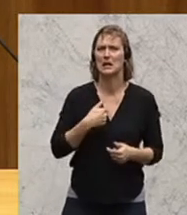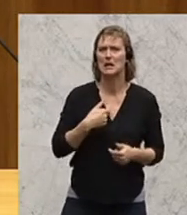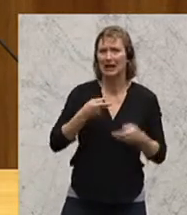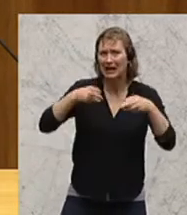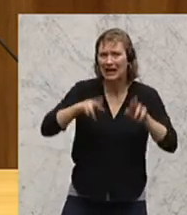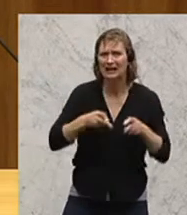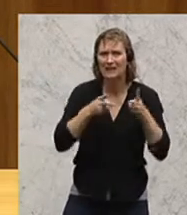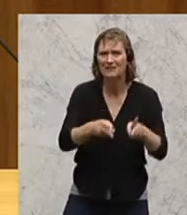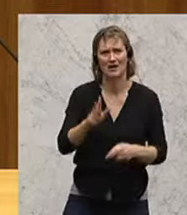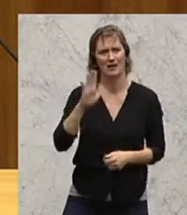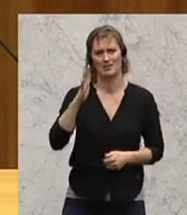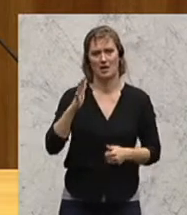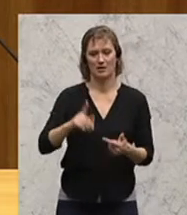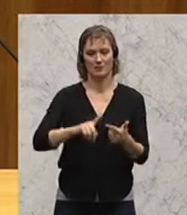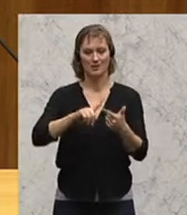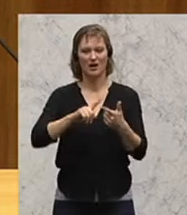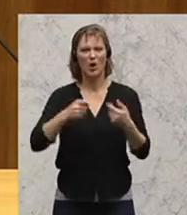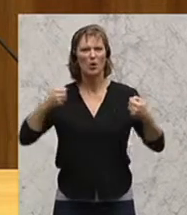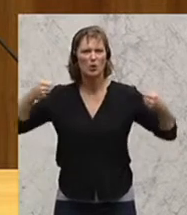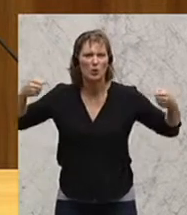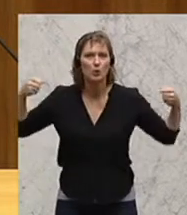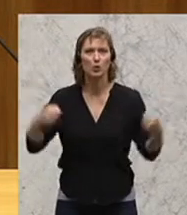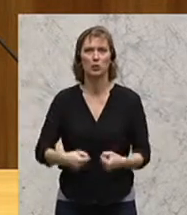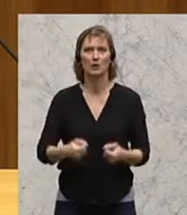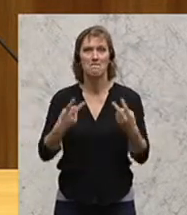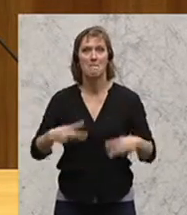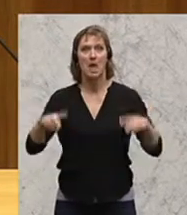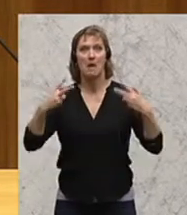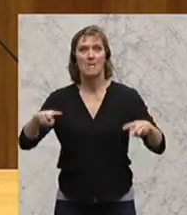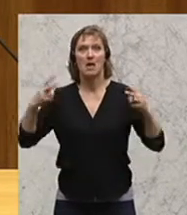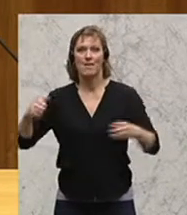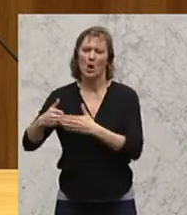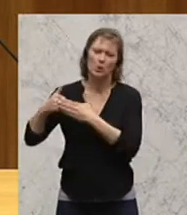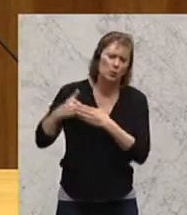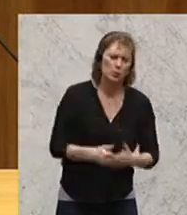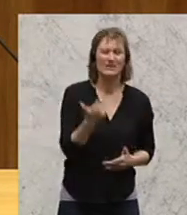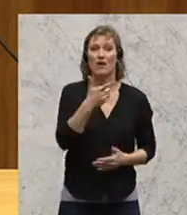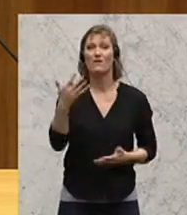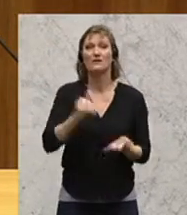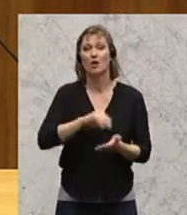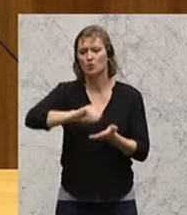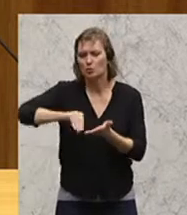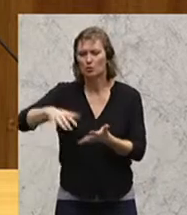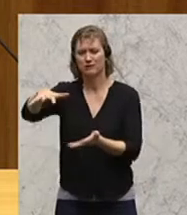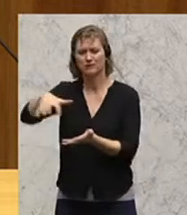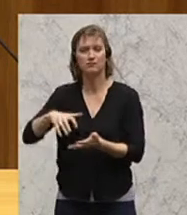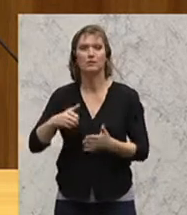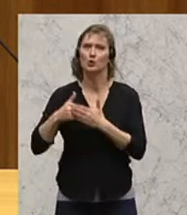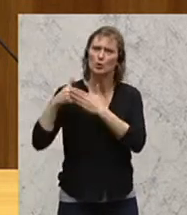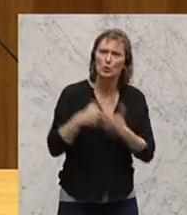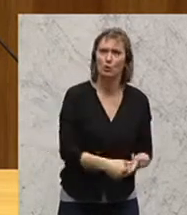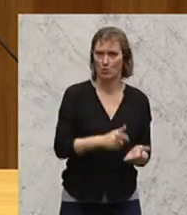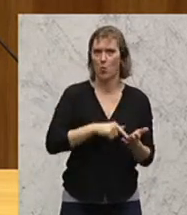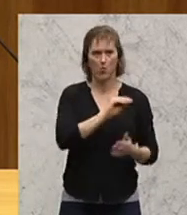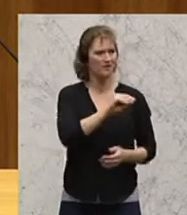für das Wichtigste. Das Zweite ist, der Druck draußen ist immer größer geworden. Die 250.000 Unterschriften sind ja schon mehrfach